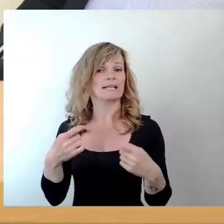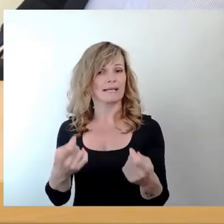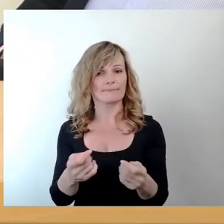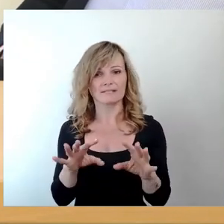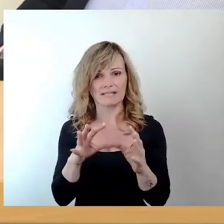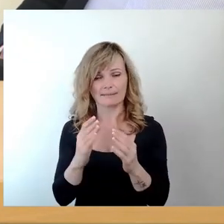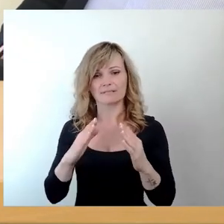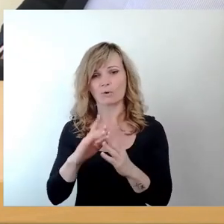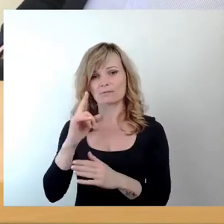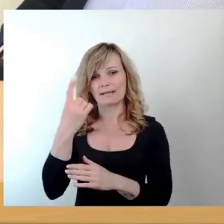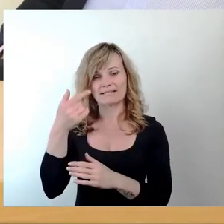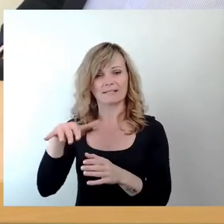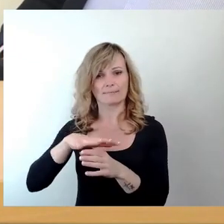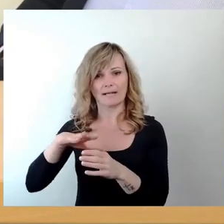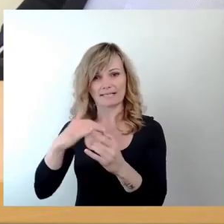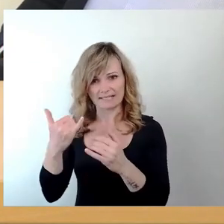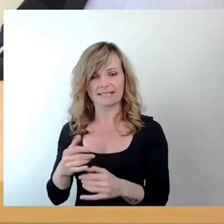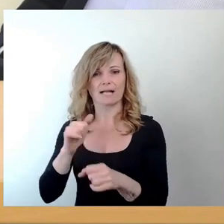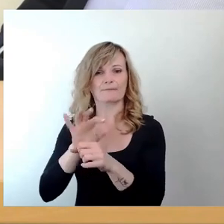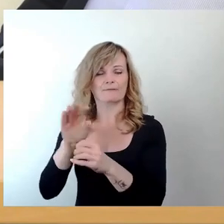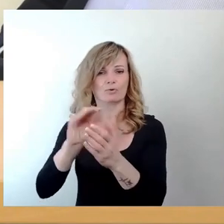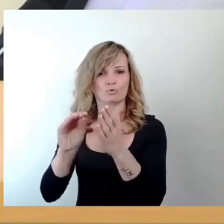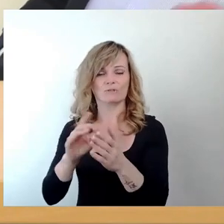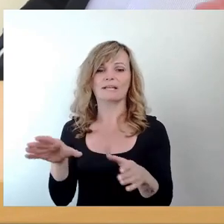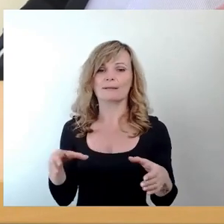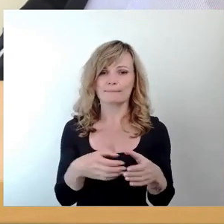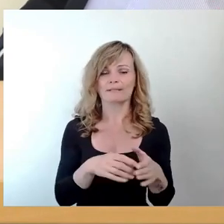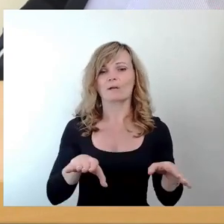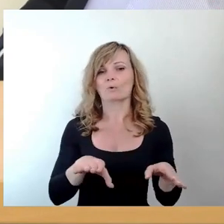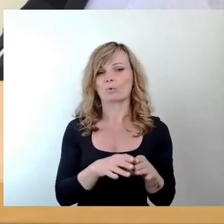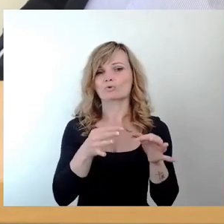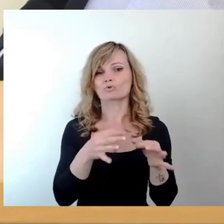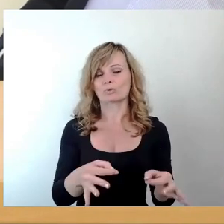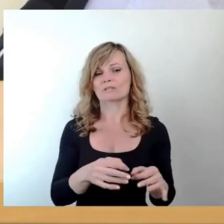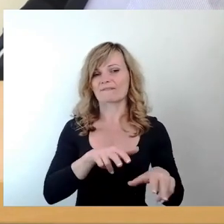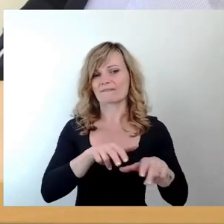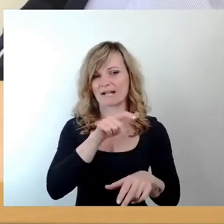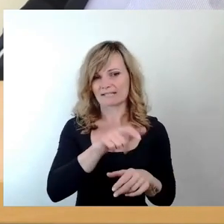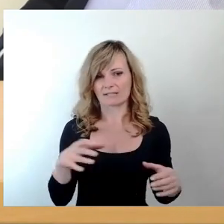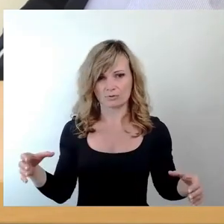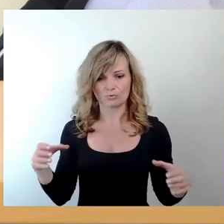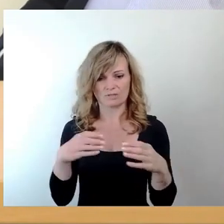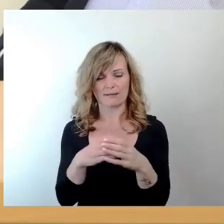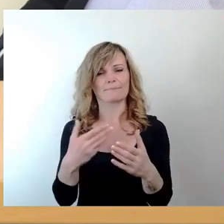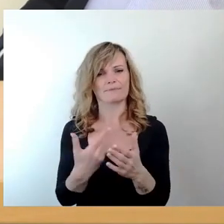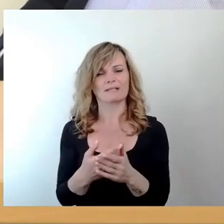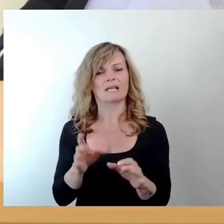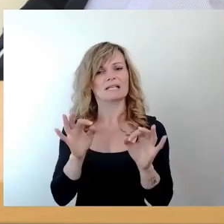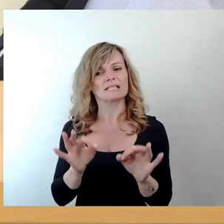jetzt im Amt für Schulen gemeinsam mit den Grundstücksverwaltern zusammenarbeitet. Ich denke, es sind sehr, sehr positive Effekte,